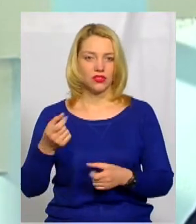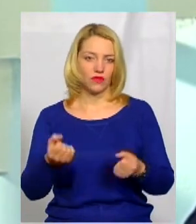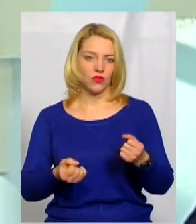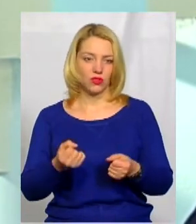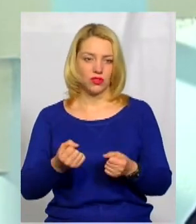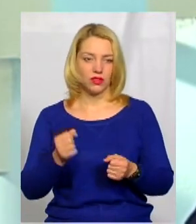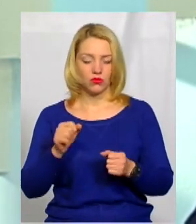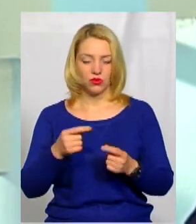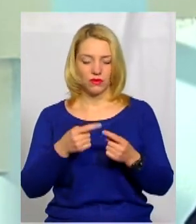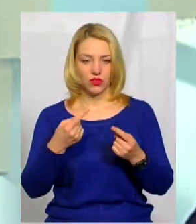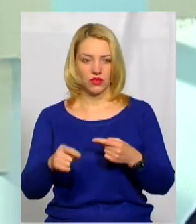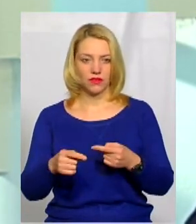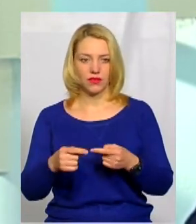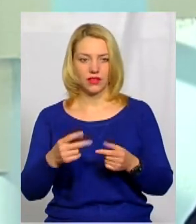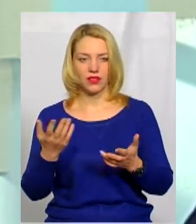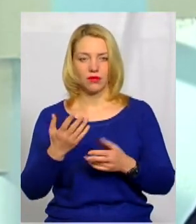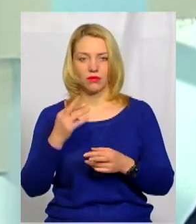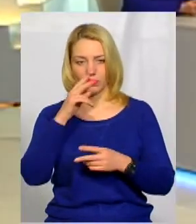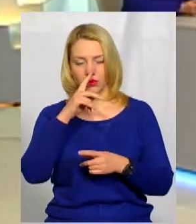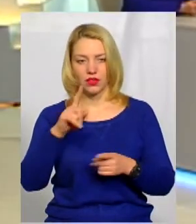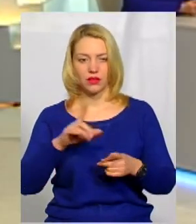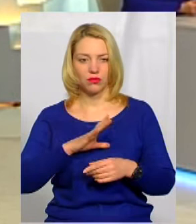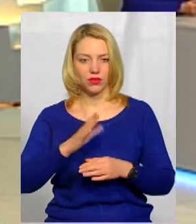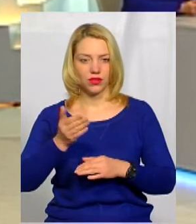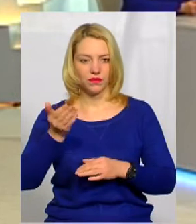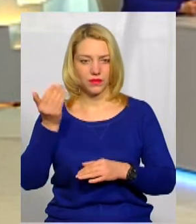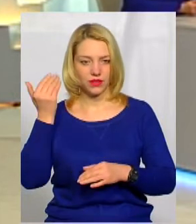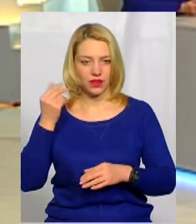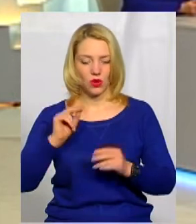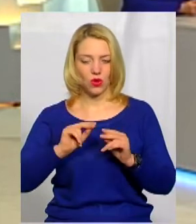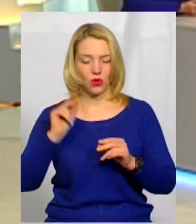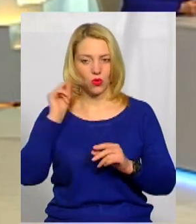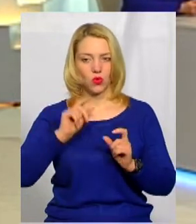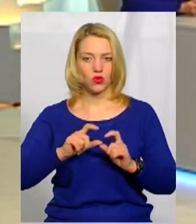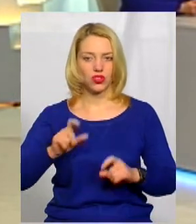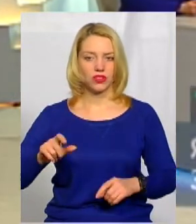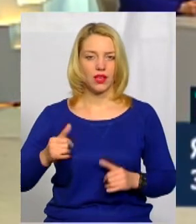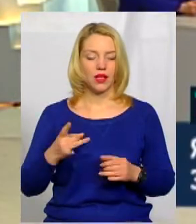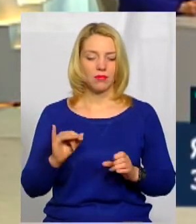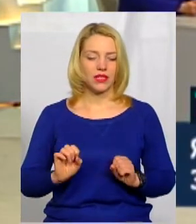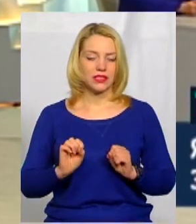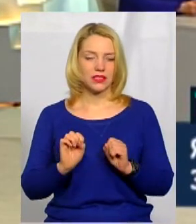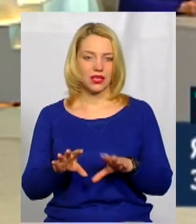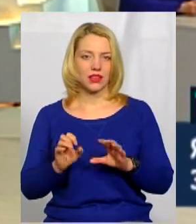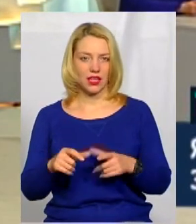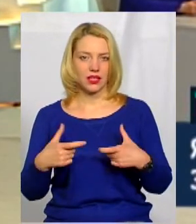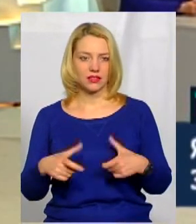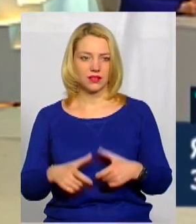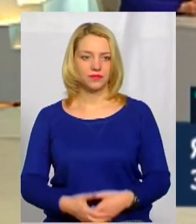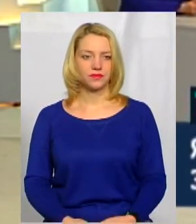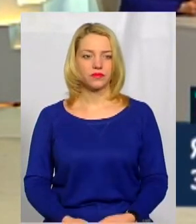воно вже буде відрізнятися типовими помилками, які допустили учні при складанні практичного блоку.